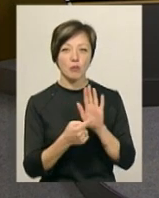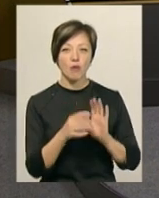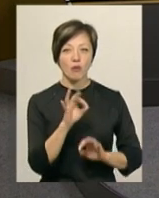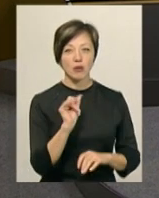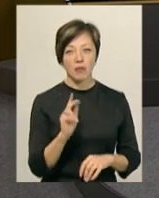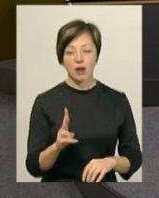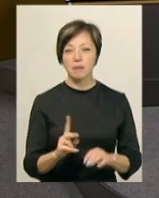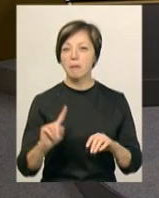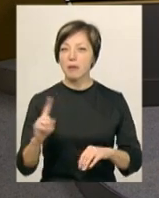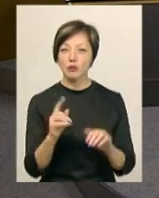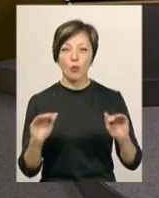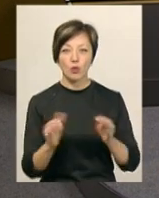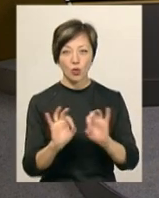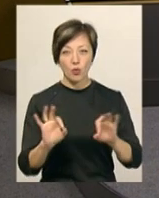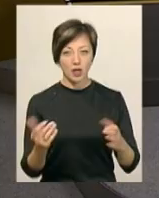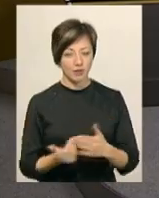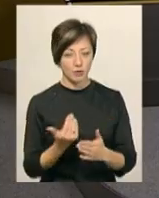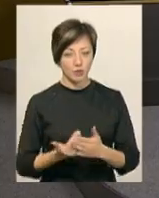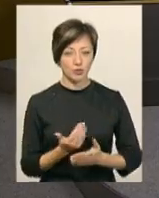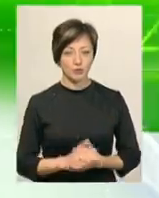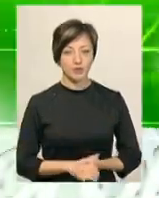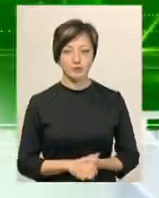Ольга Рибак. Спершу короткий огляд випуску.